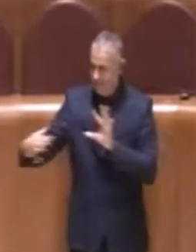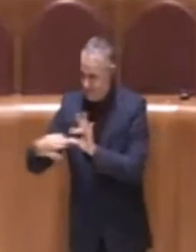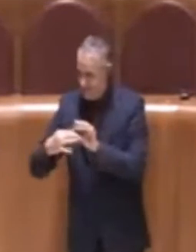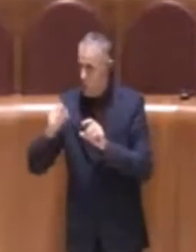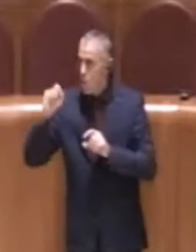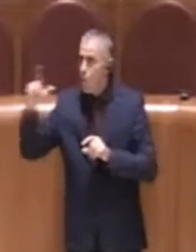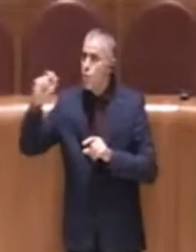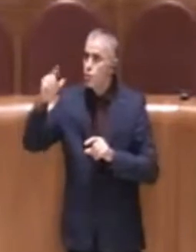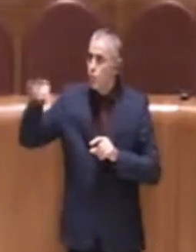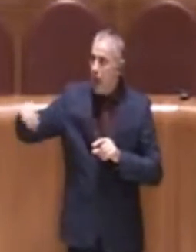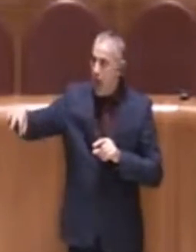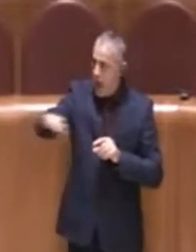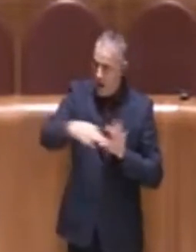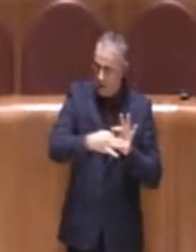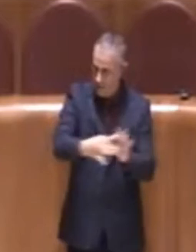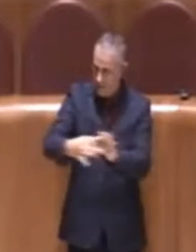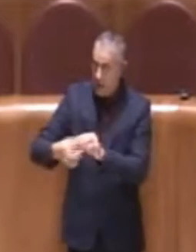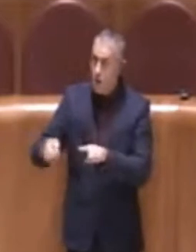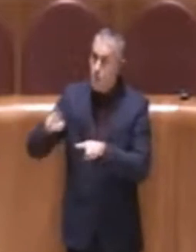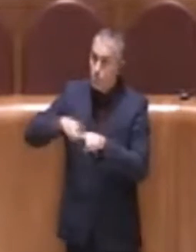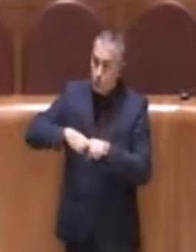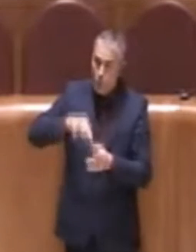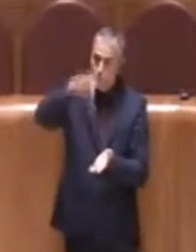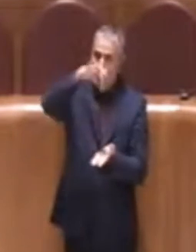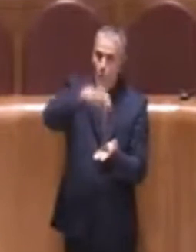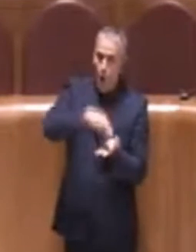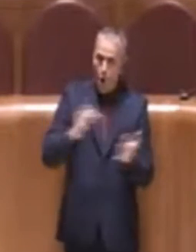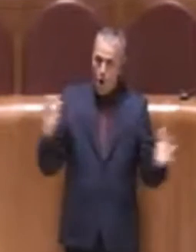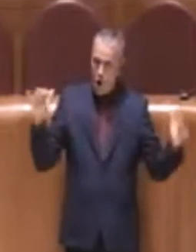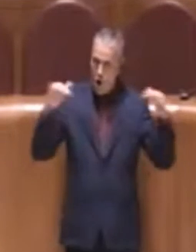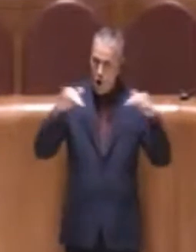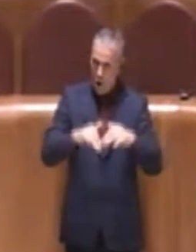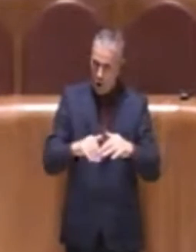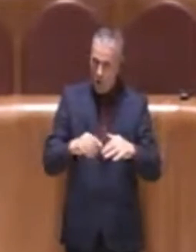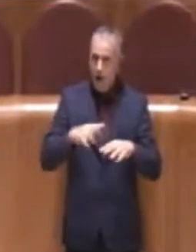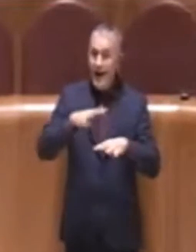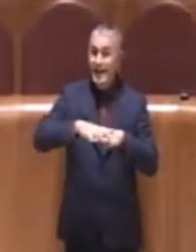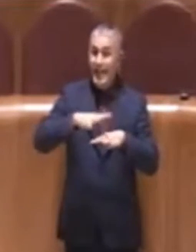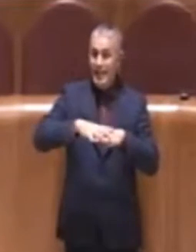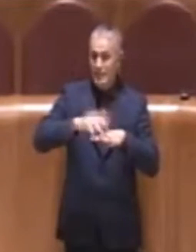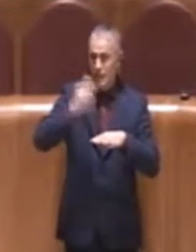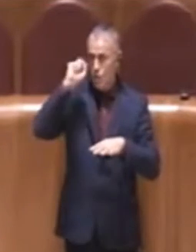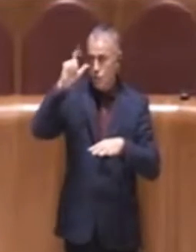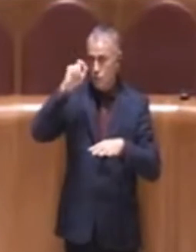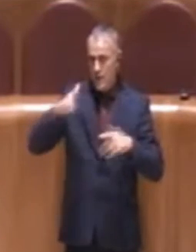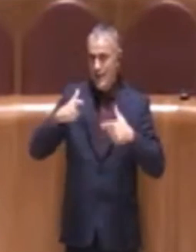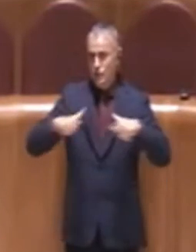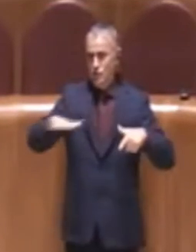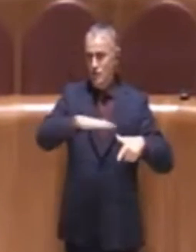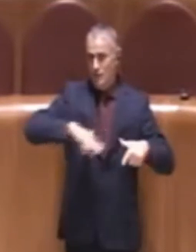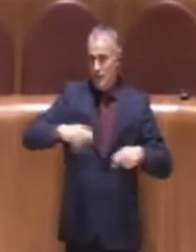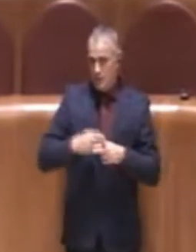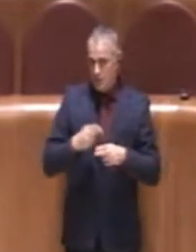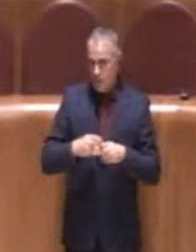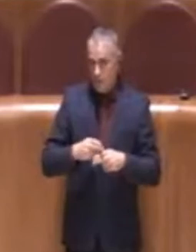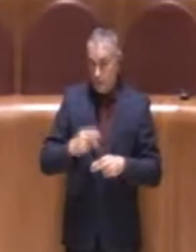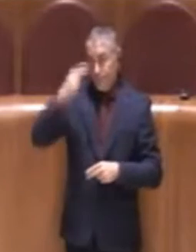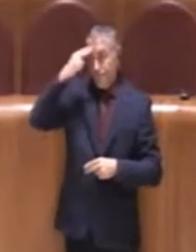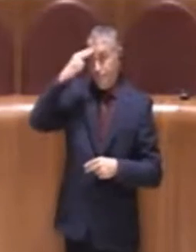Cine, ma che sia anche il polo di una rete culturale cittadina perché non ci dimentichiamo che questo